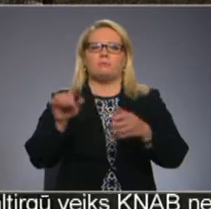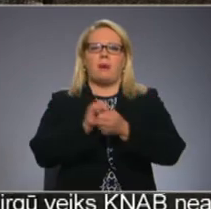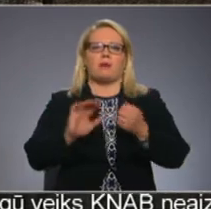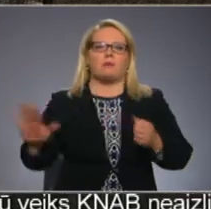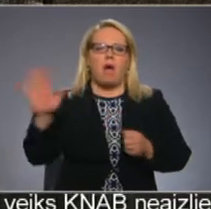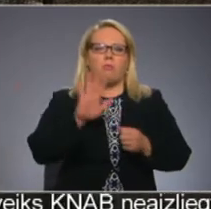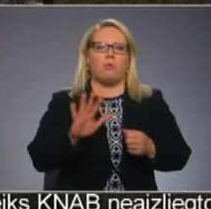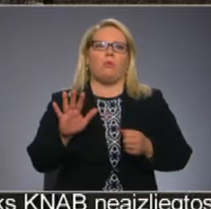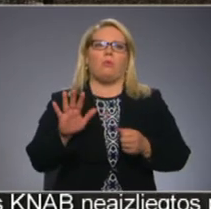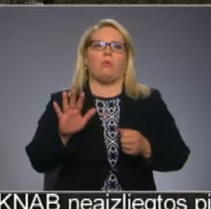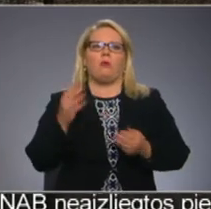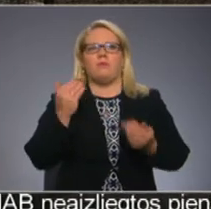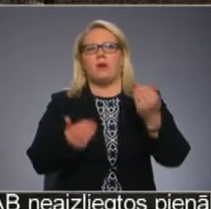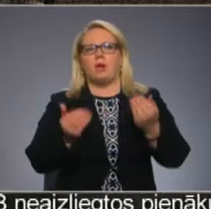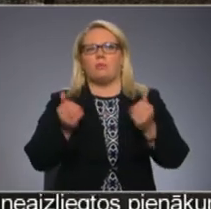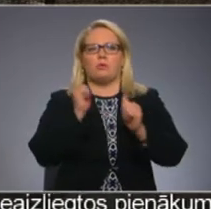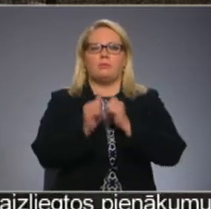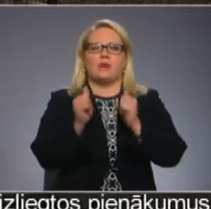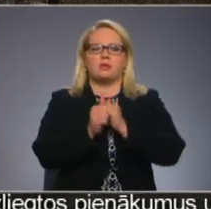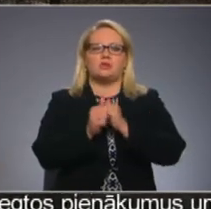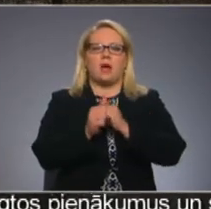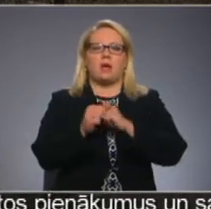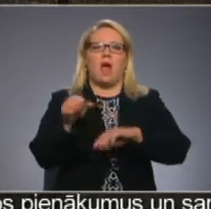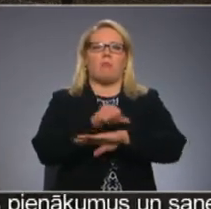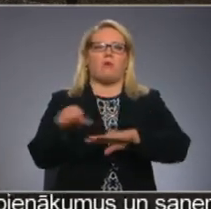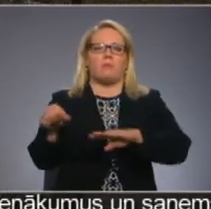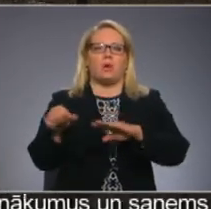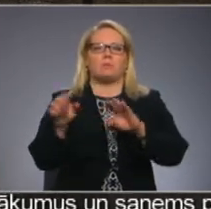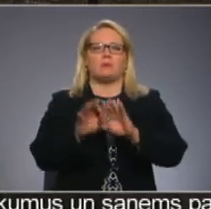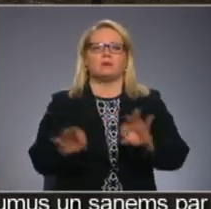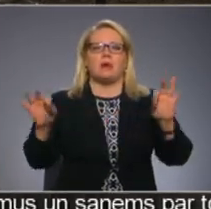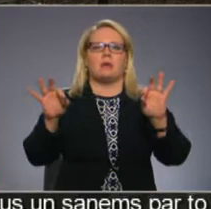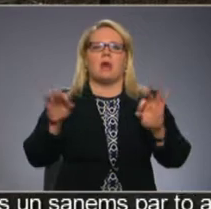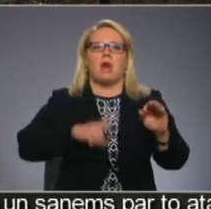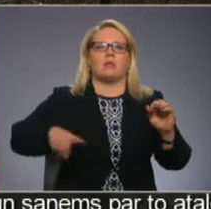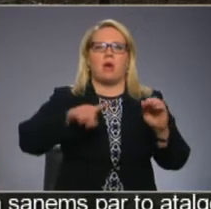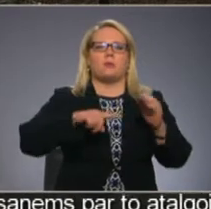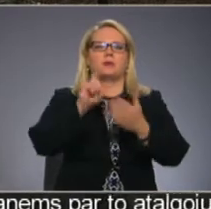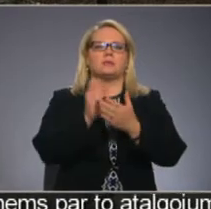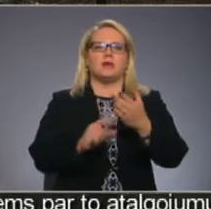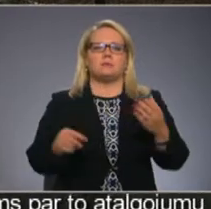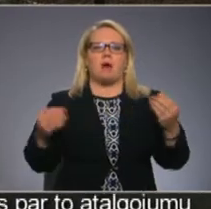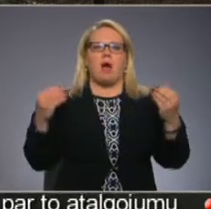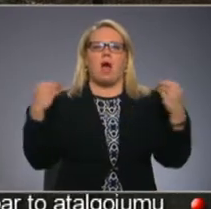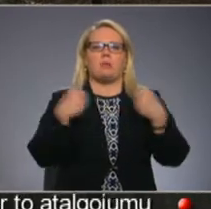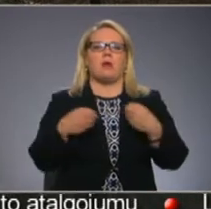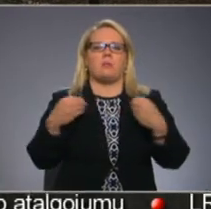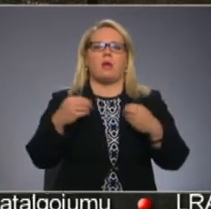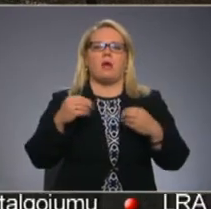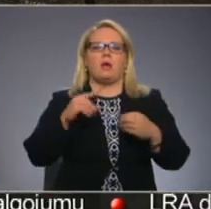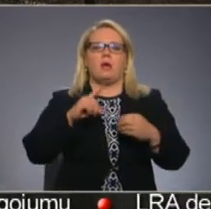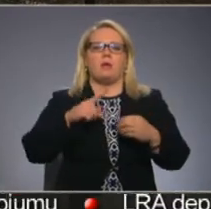varbūt biežāk aprobežojamies skaistās tautas dziesmās, apdziedot Latvijas dabas skaistumu,